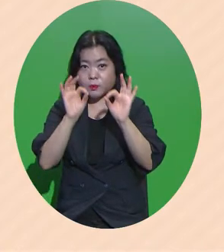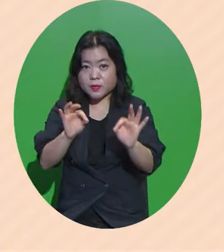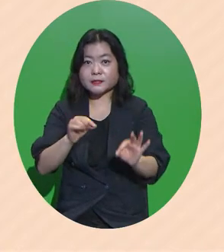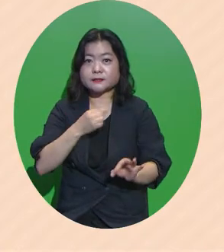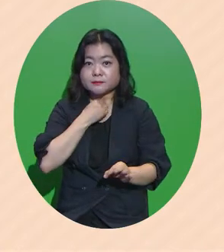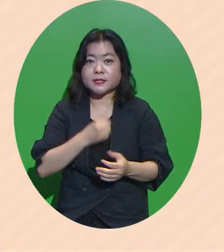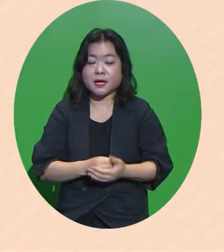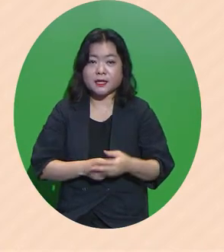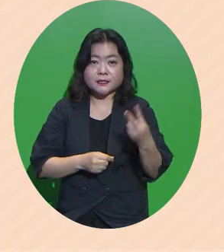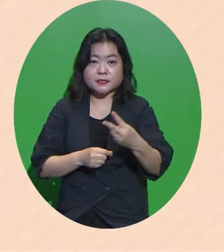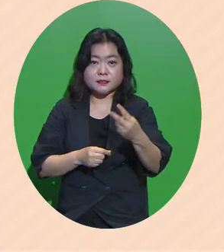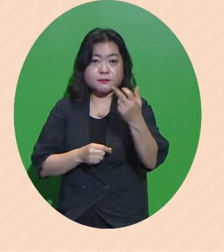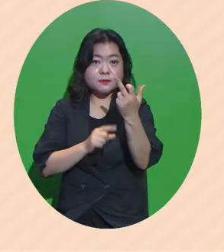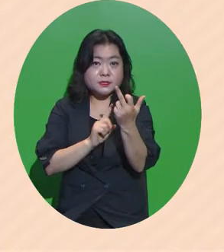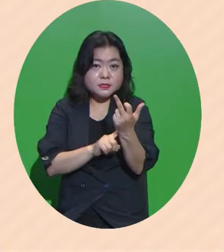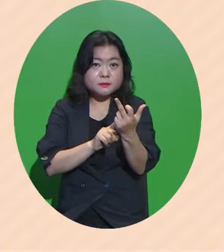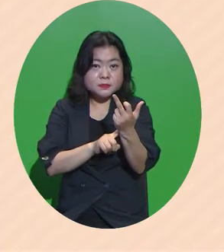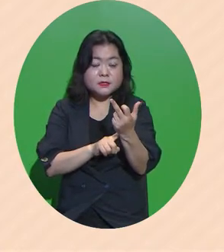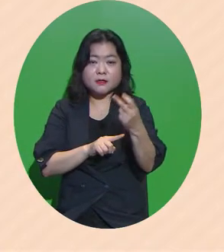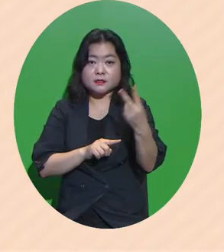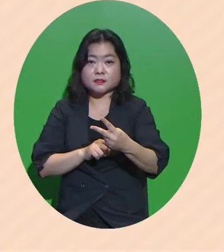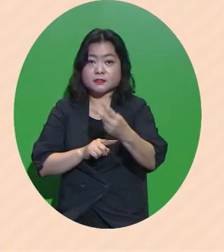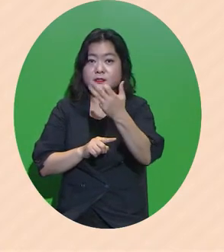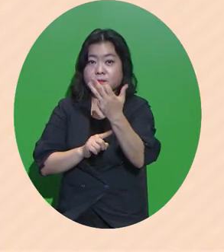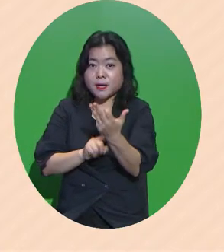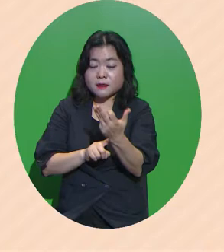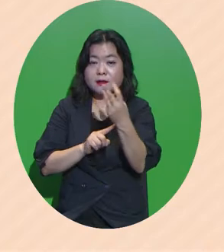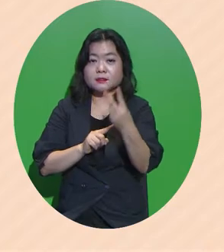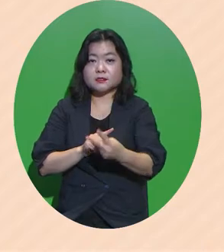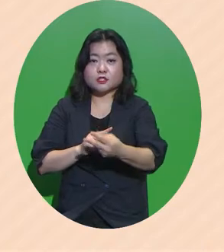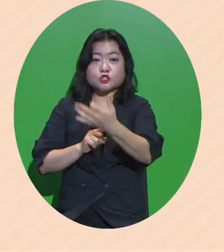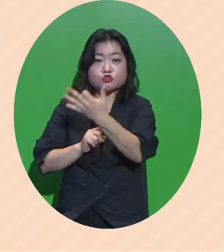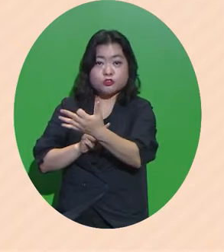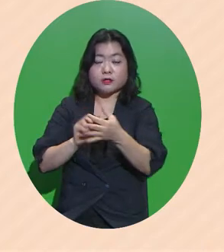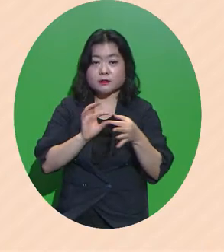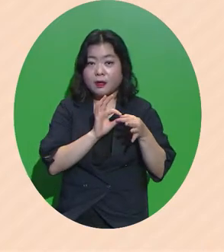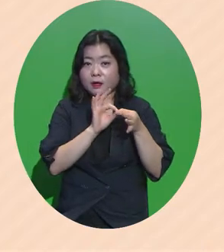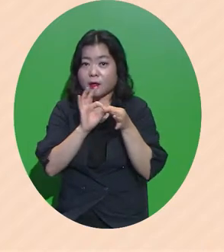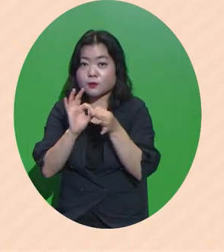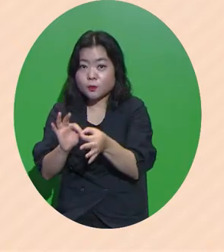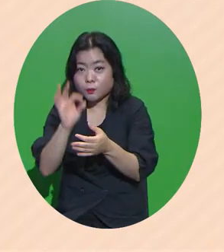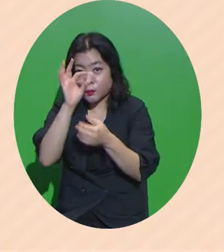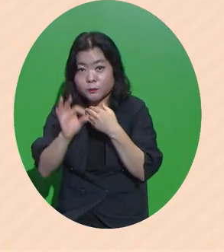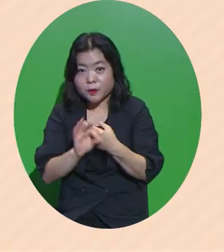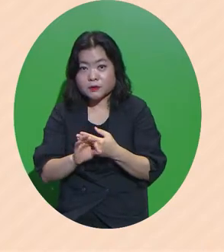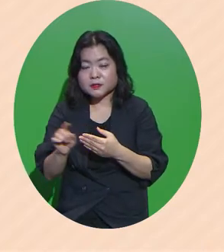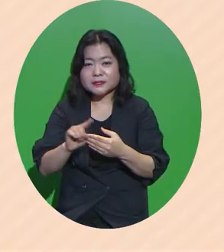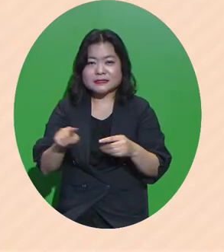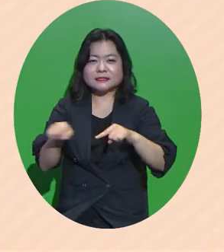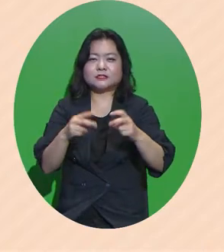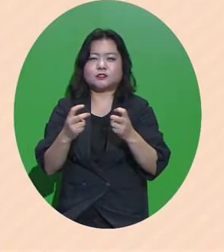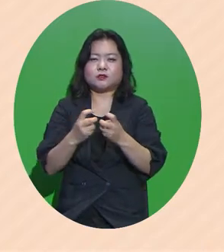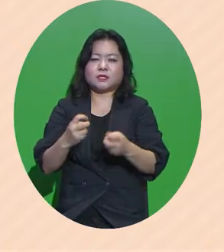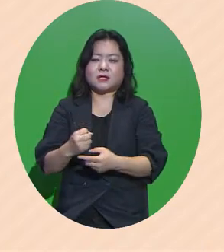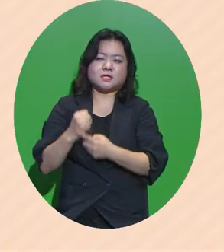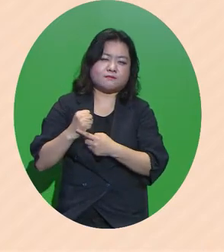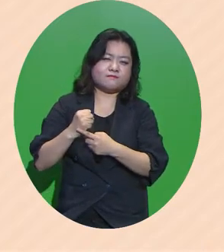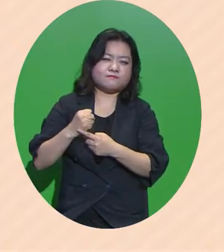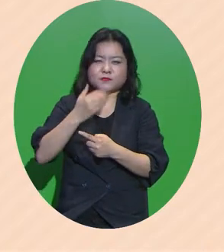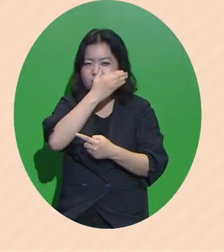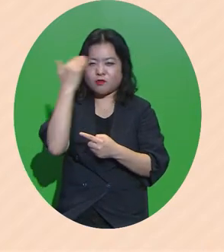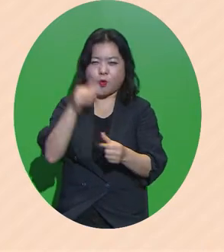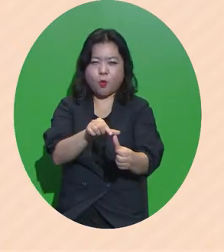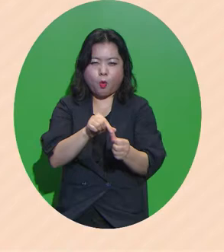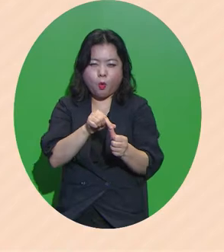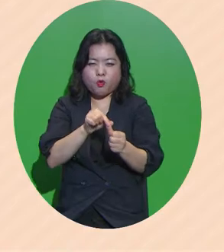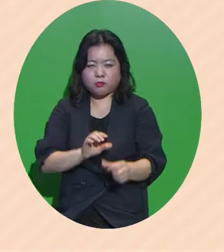2017년, 2018년, 2019년으로 이어지는 동안에는 이러한 정책의 힘입어 청년들의